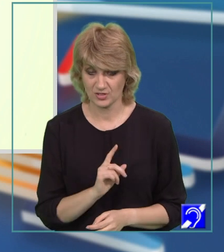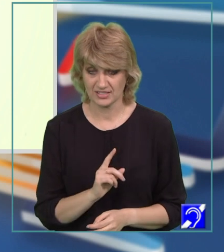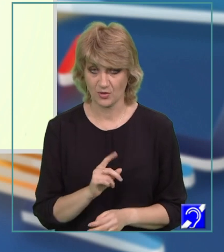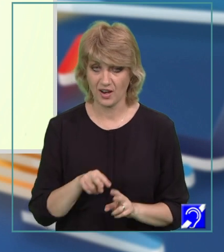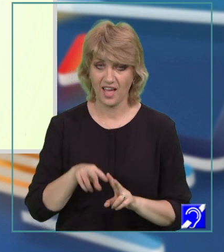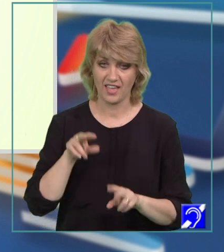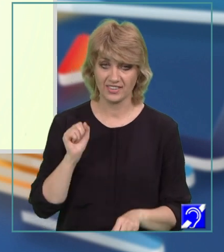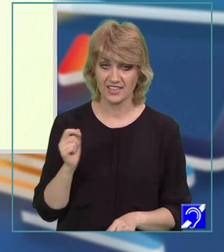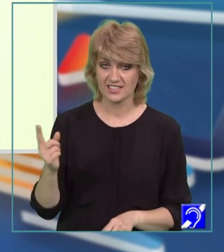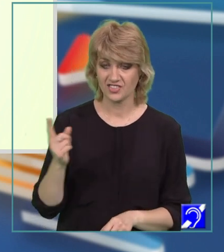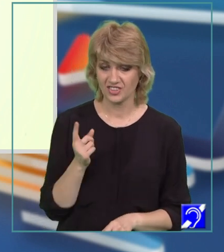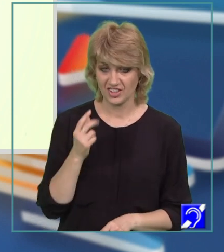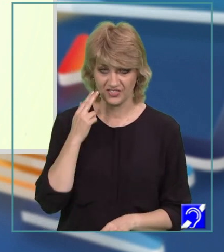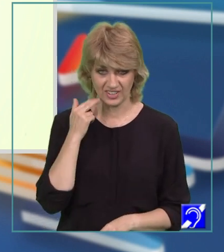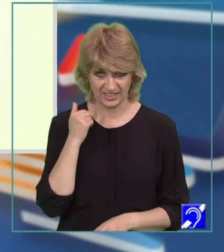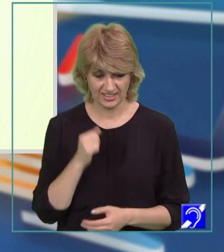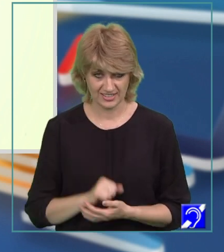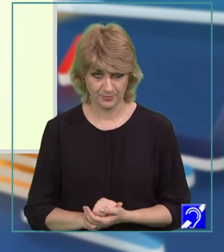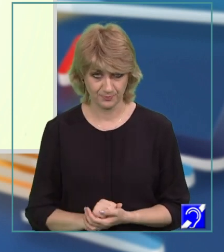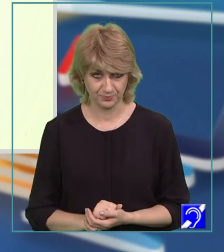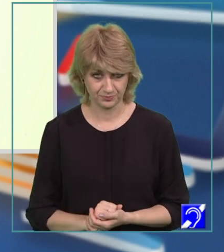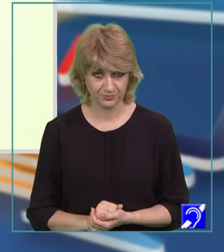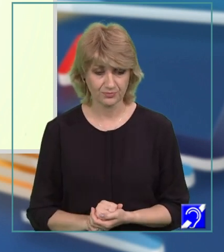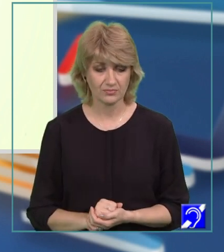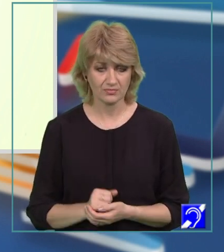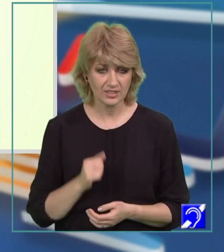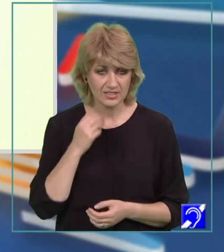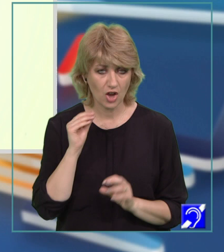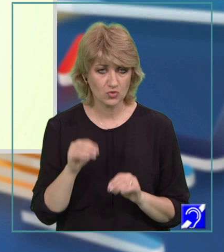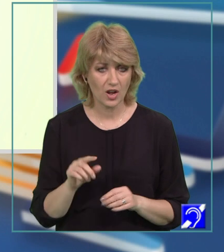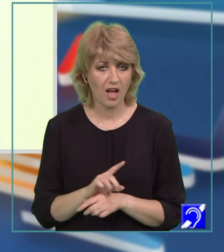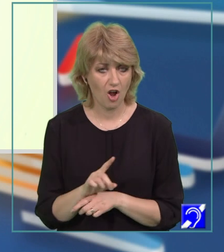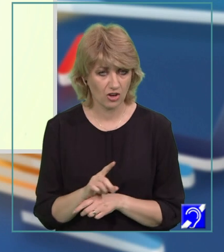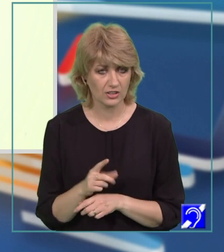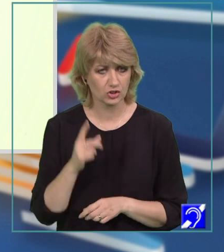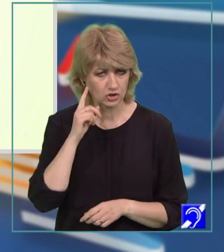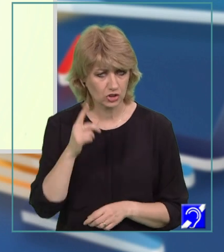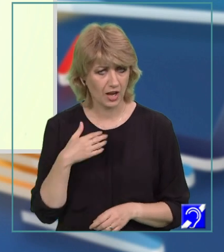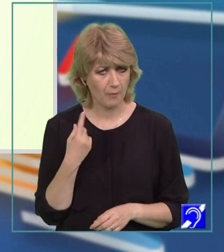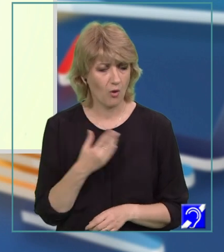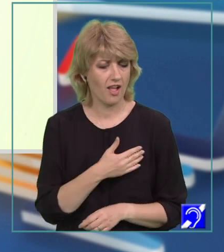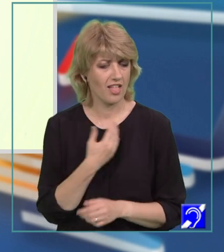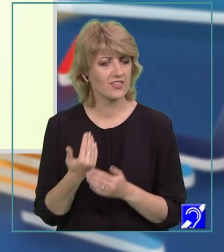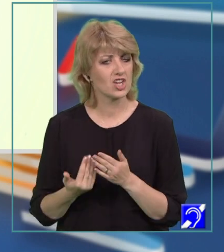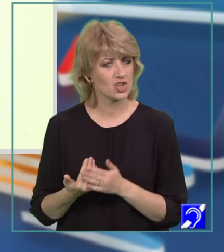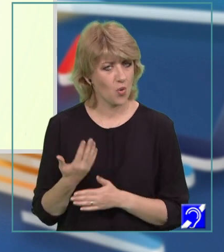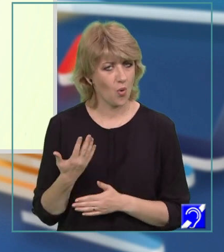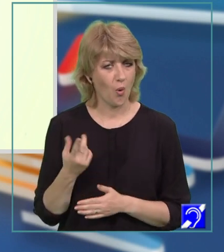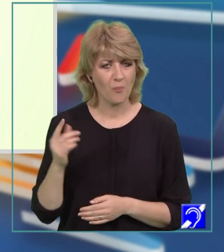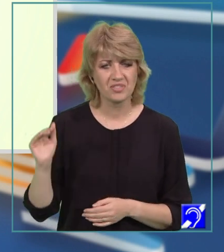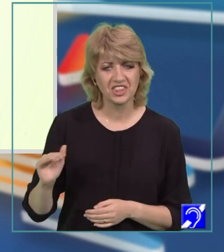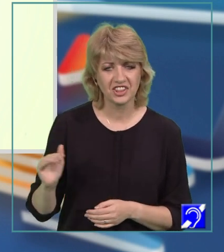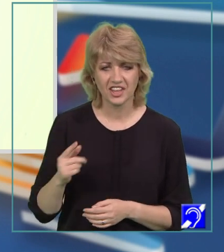înainte ca Antonia să ajungă la ora de pian. Știi că am o elevă nouă, da, o